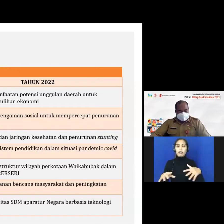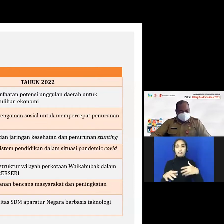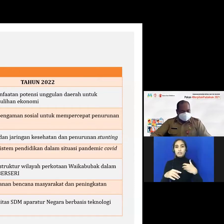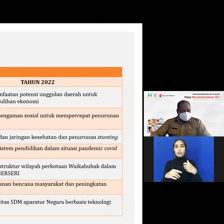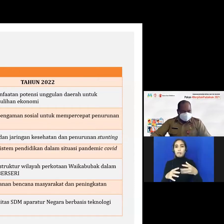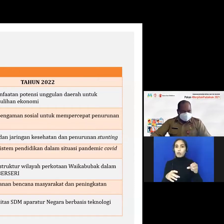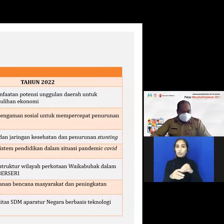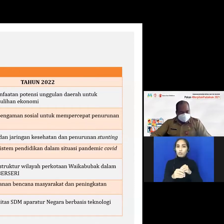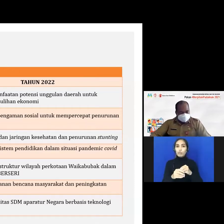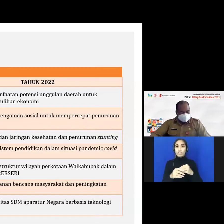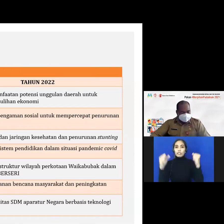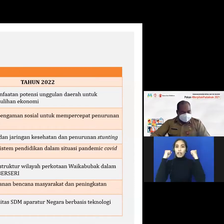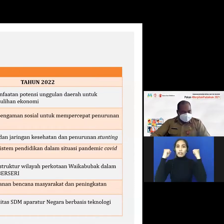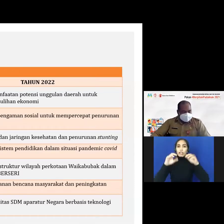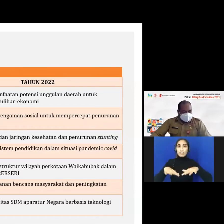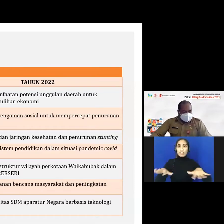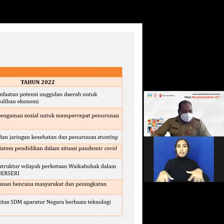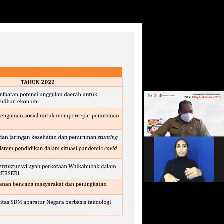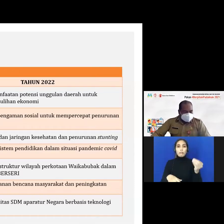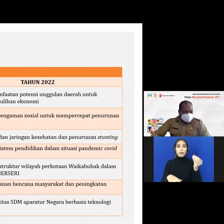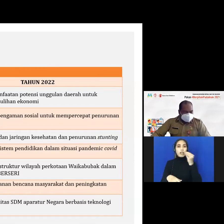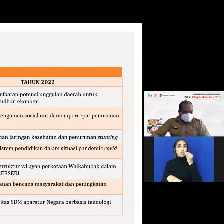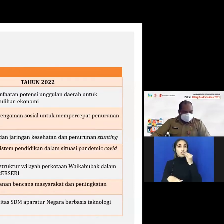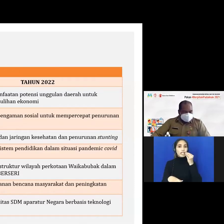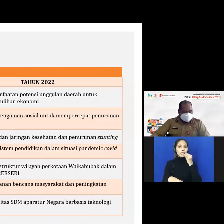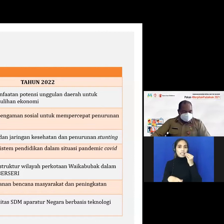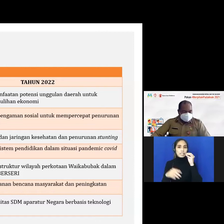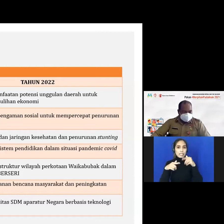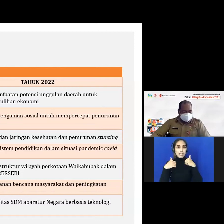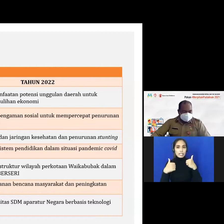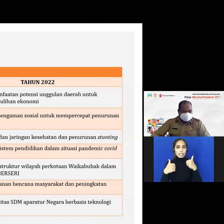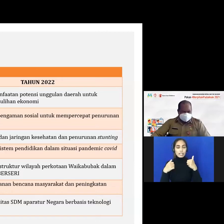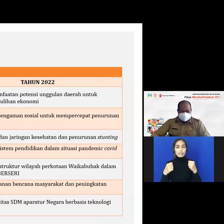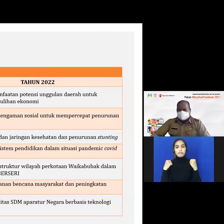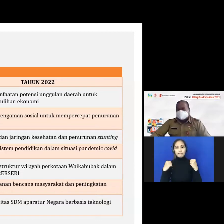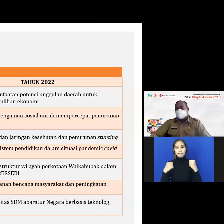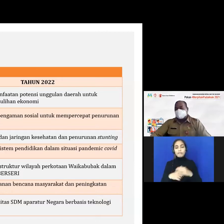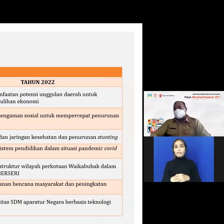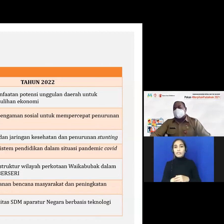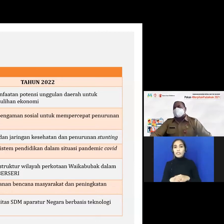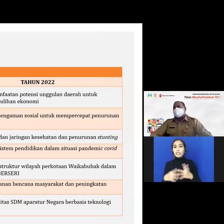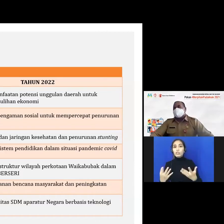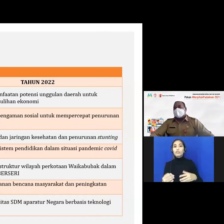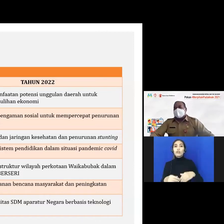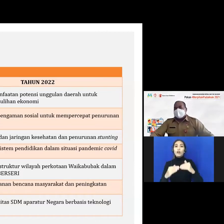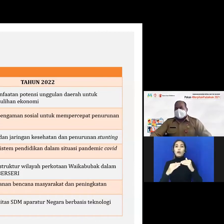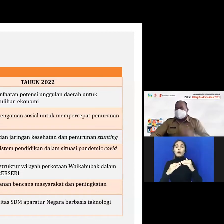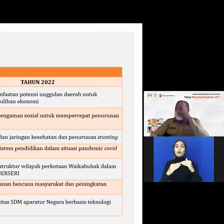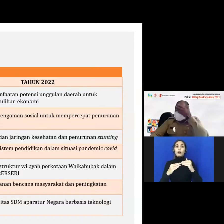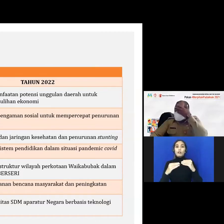kesehatan anak yang ketiga penguatan sistem dan jaringan kesehatan dan penurunan stunting